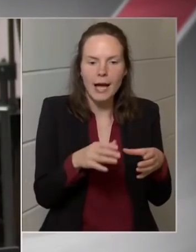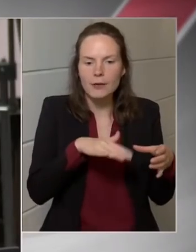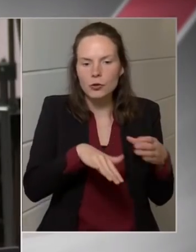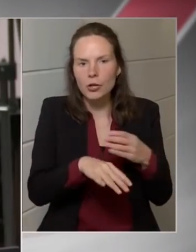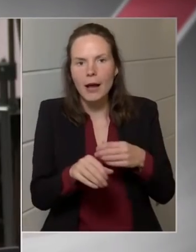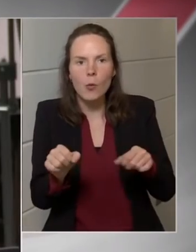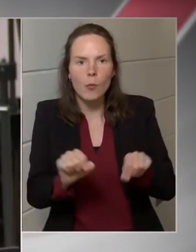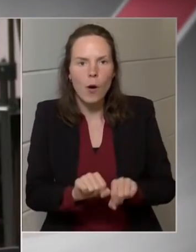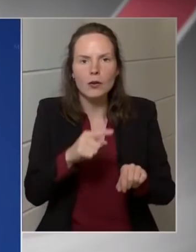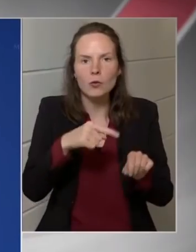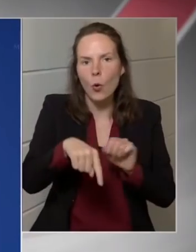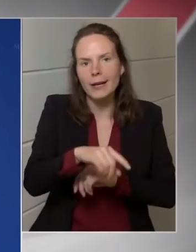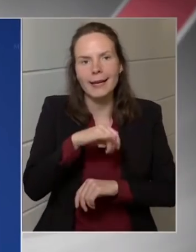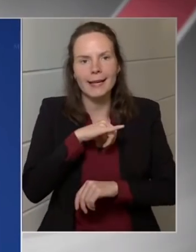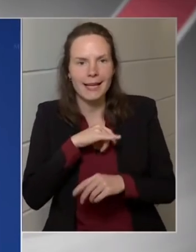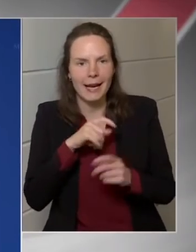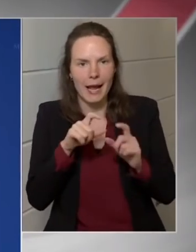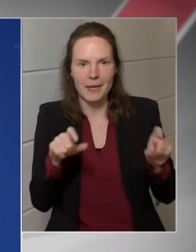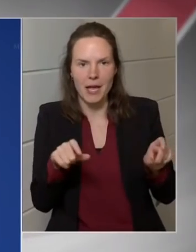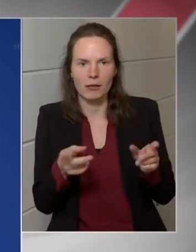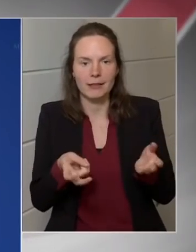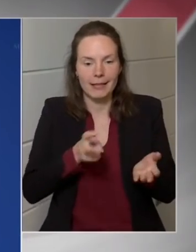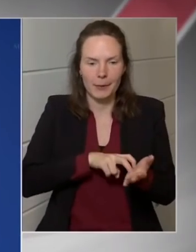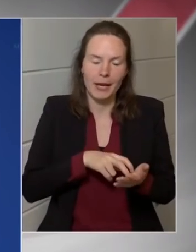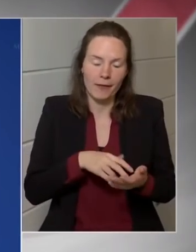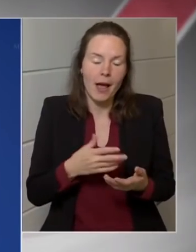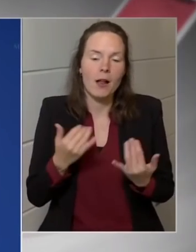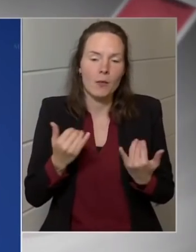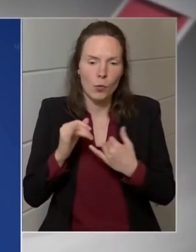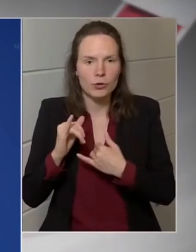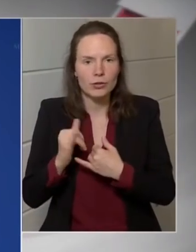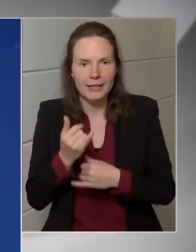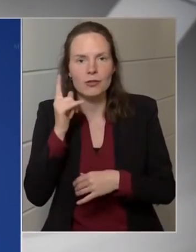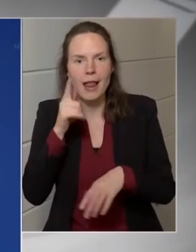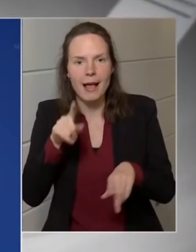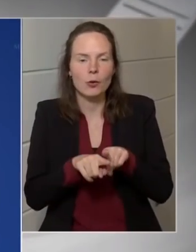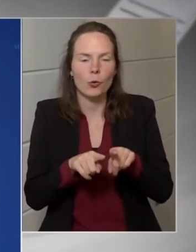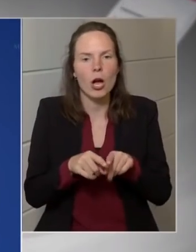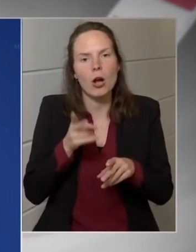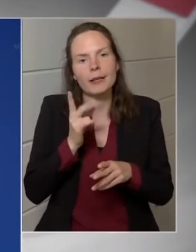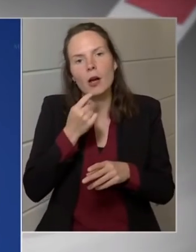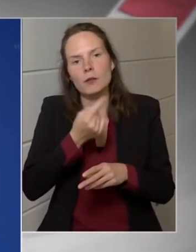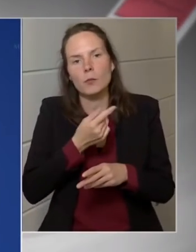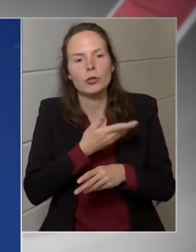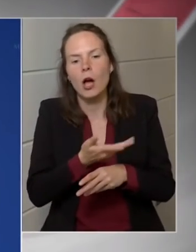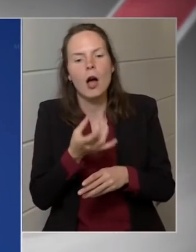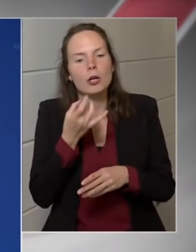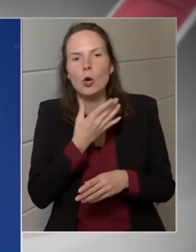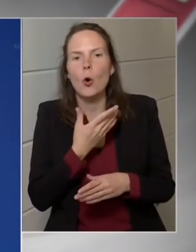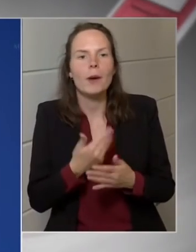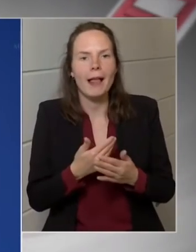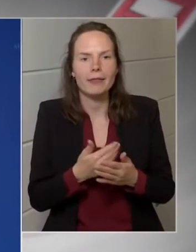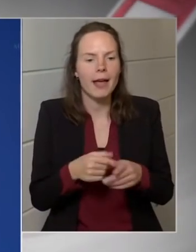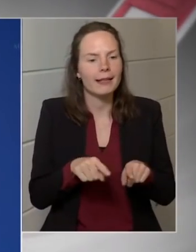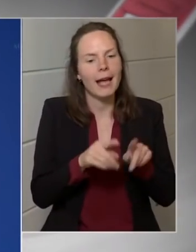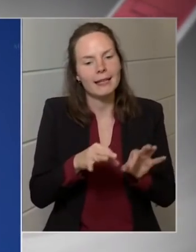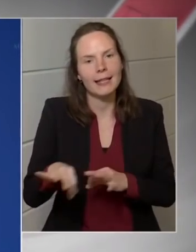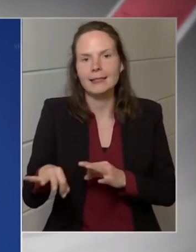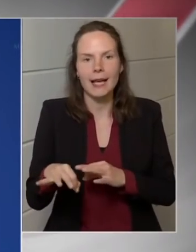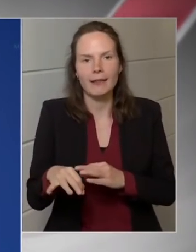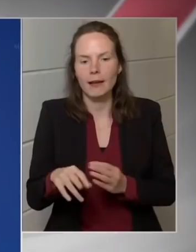politikában mindig a bal oldalon voltak megtaláltók azok, akik ilyen helyzetekben is a biztosítótárságok és a bankok